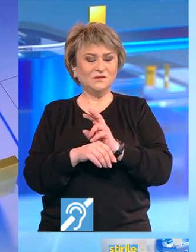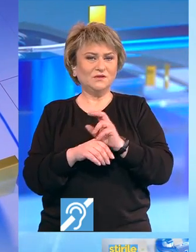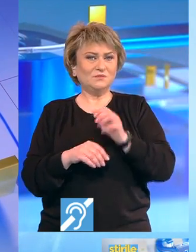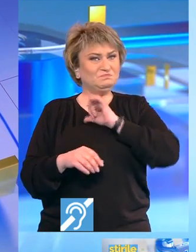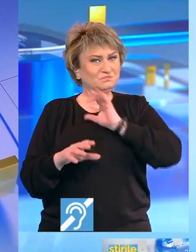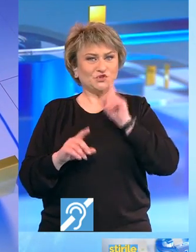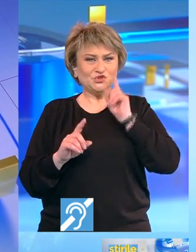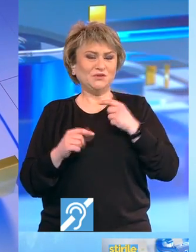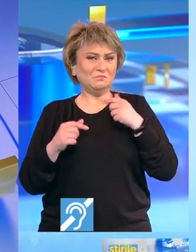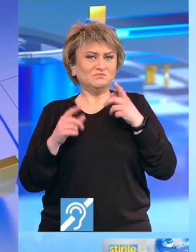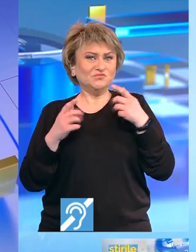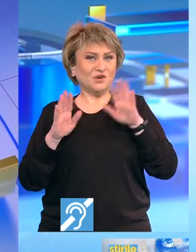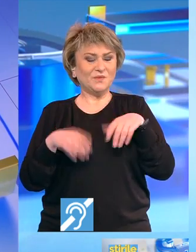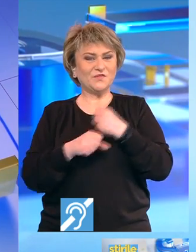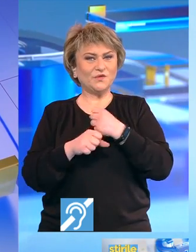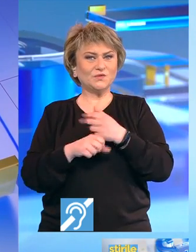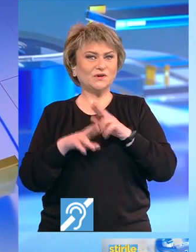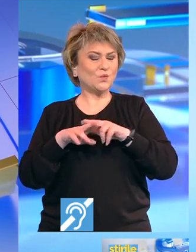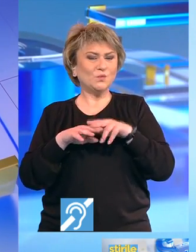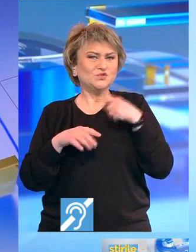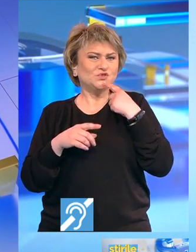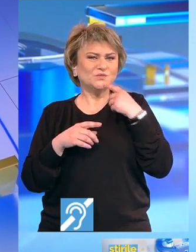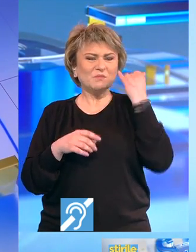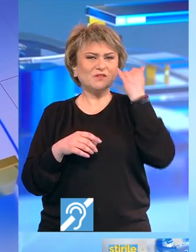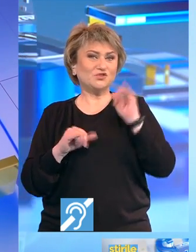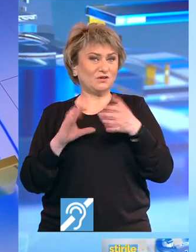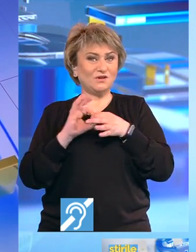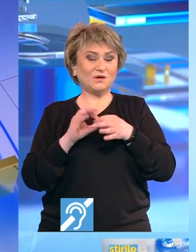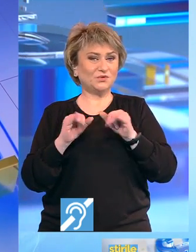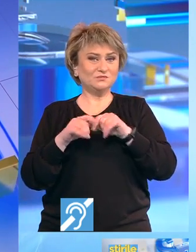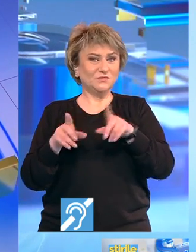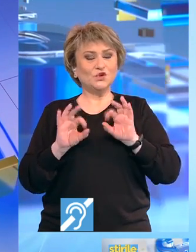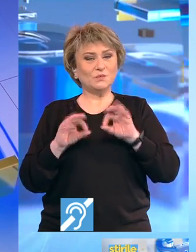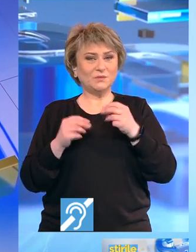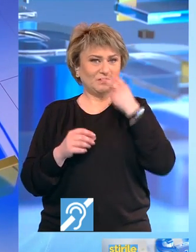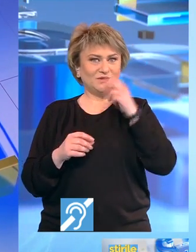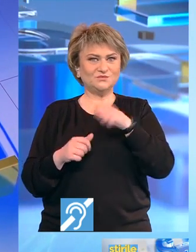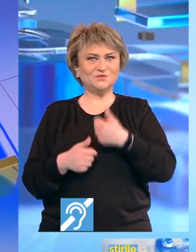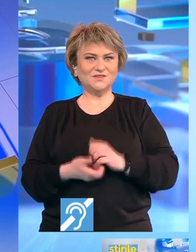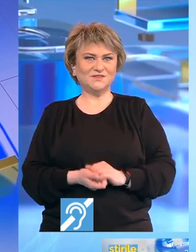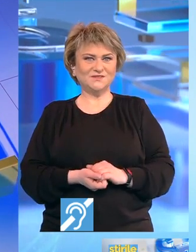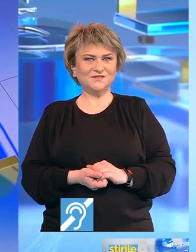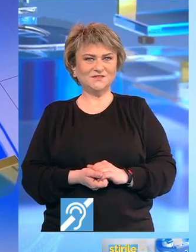chiar dacă știm ce avem de făcut, la felul în care transmitem ideile și colaborăm cu cei din jur. Numai bine, ne vedem și noi!